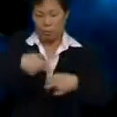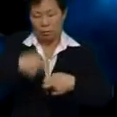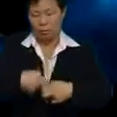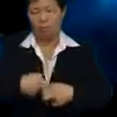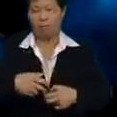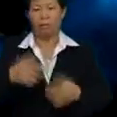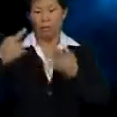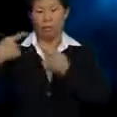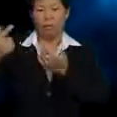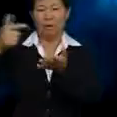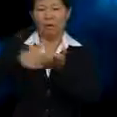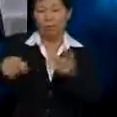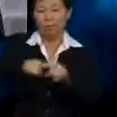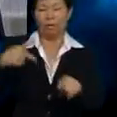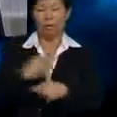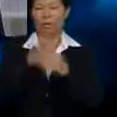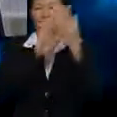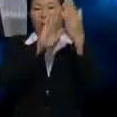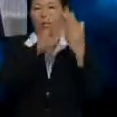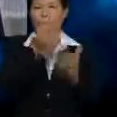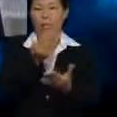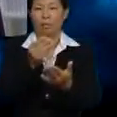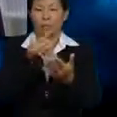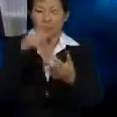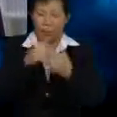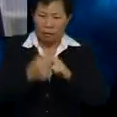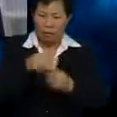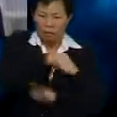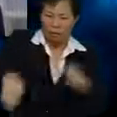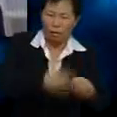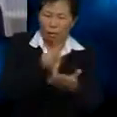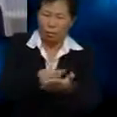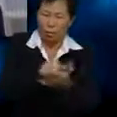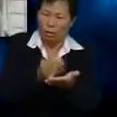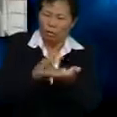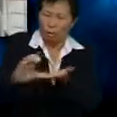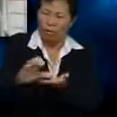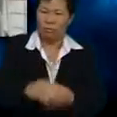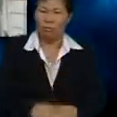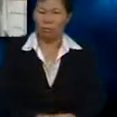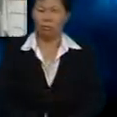menghadapi Masalah Aliran wang tunai Masalah aliran wang tunai?